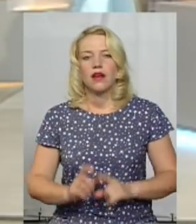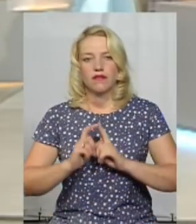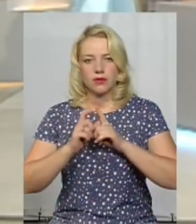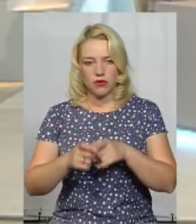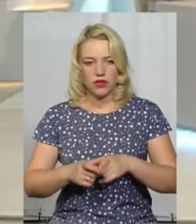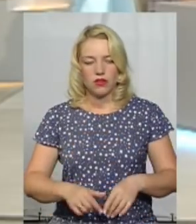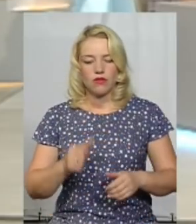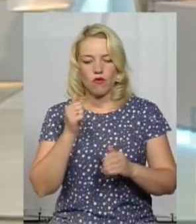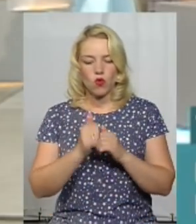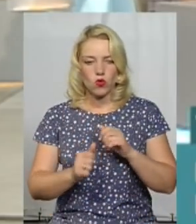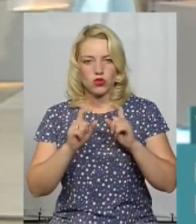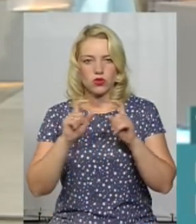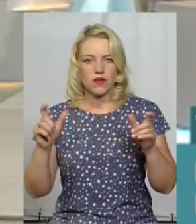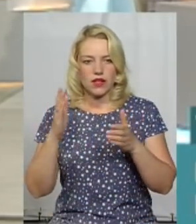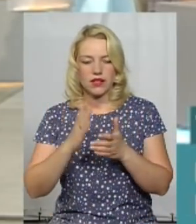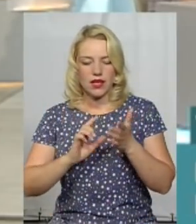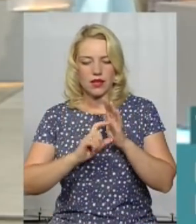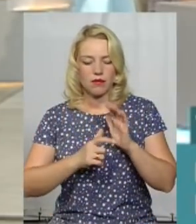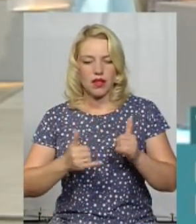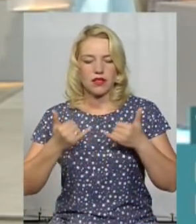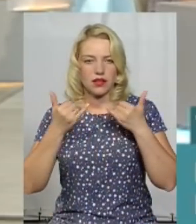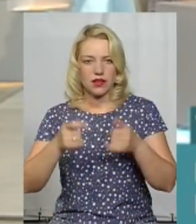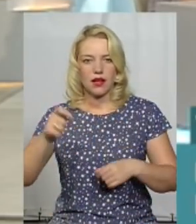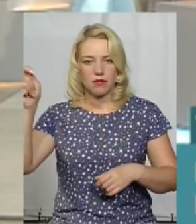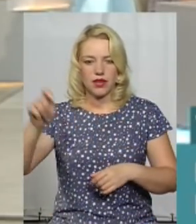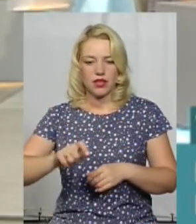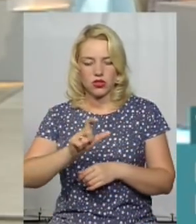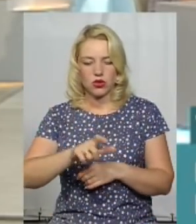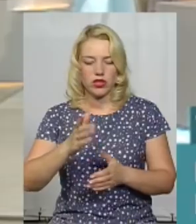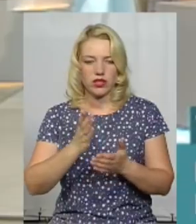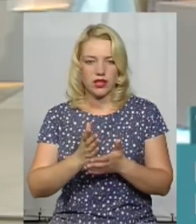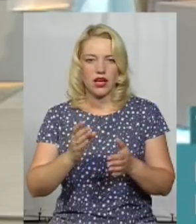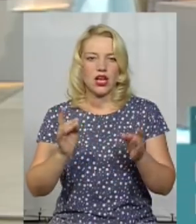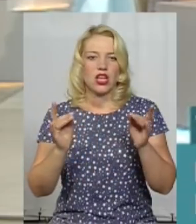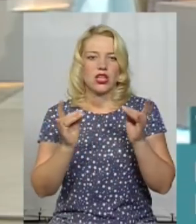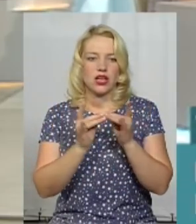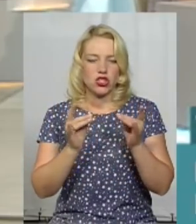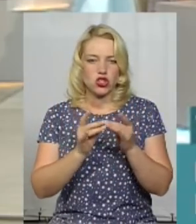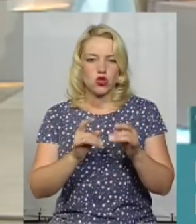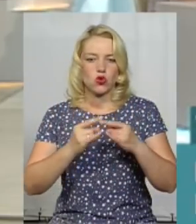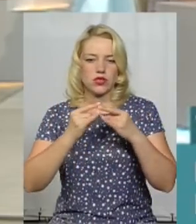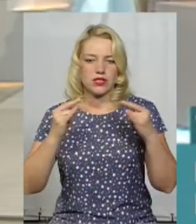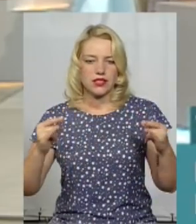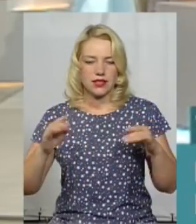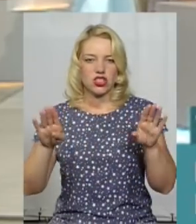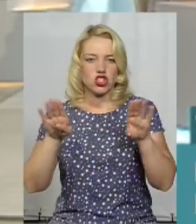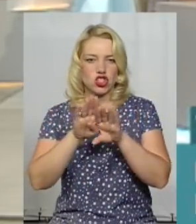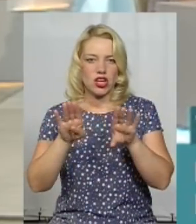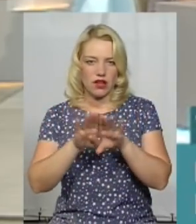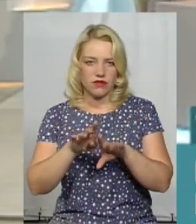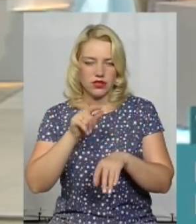є кімнати для приїжджих, де стоїть шкаф, ліжко, стіл, де можуть